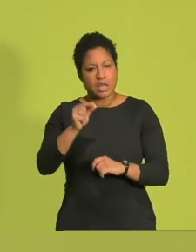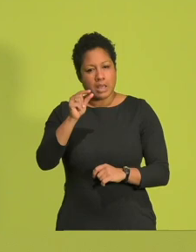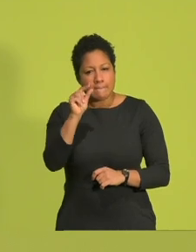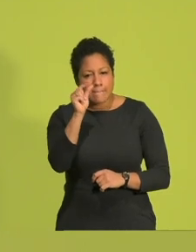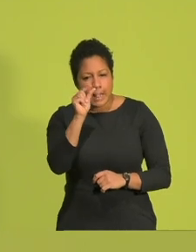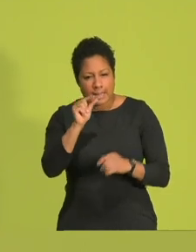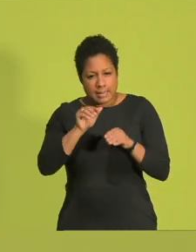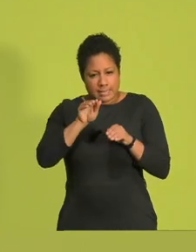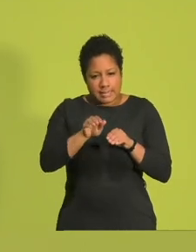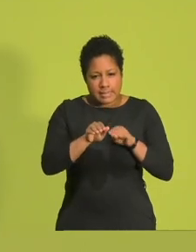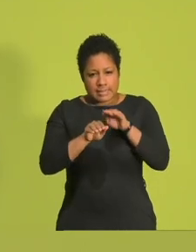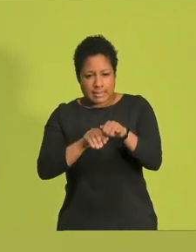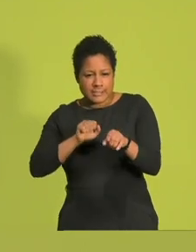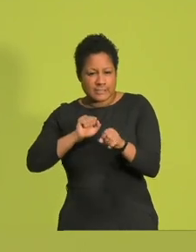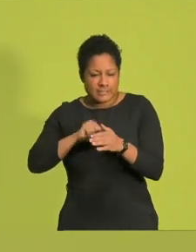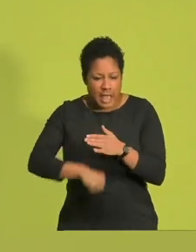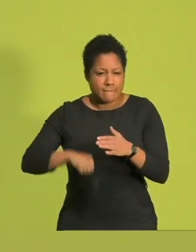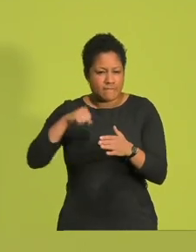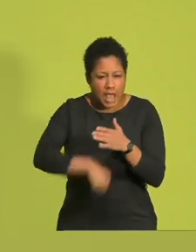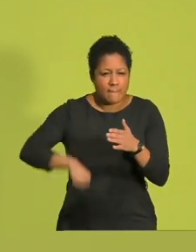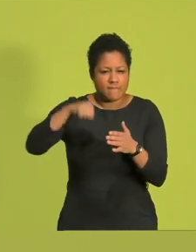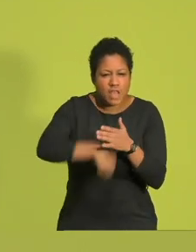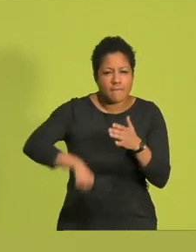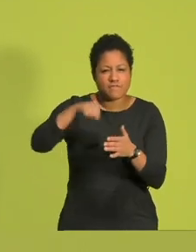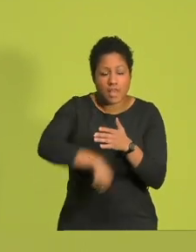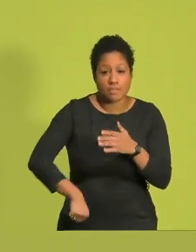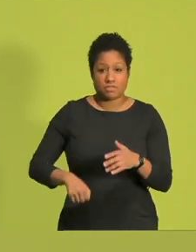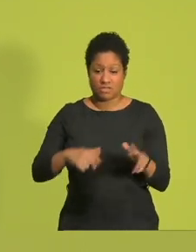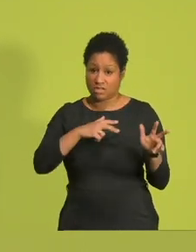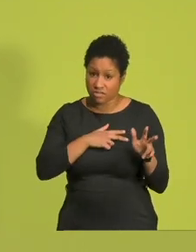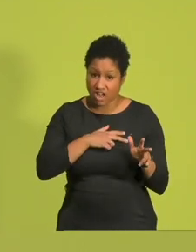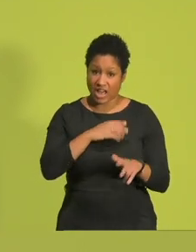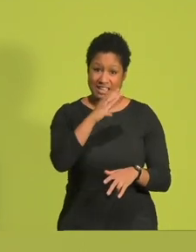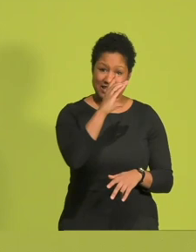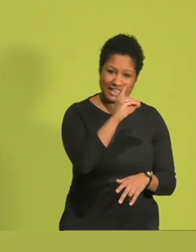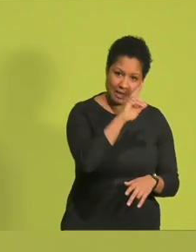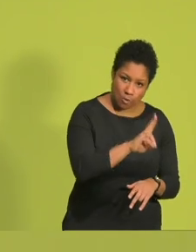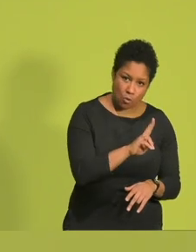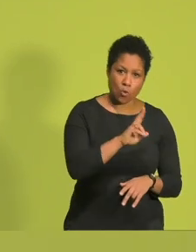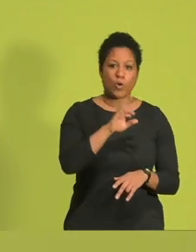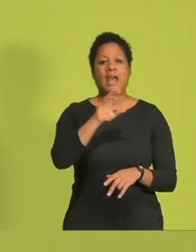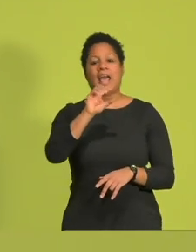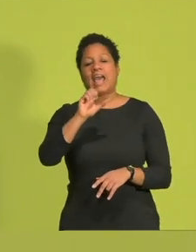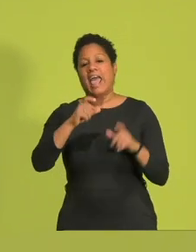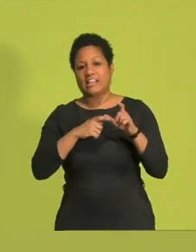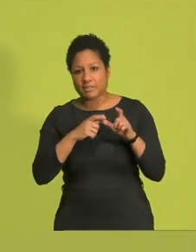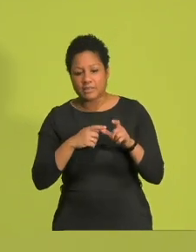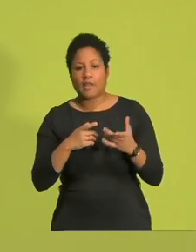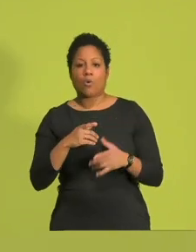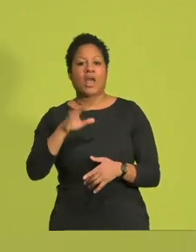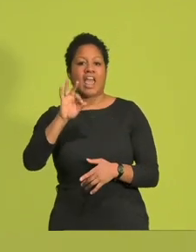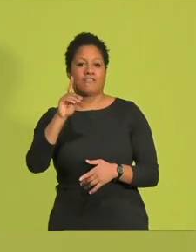hart erkämpft werden. Und ganz ehrlich, ich glaube, dabei ist es egal, ob CDU, SPD oder FDP mit am Verhandlungstisch